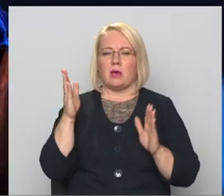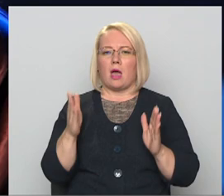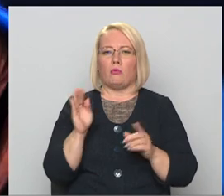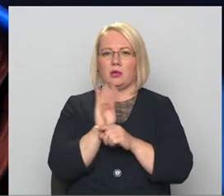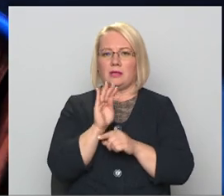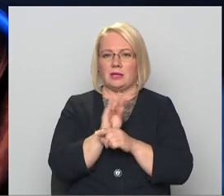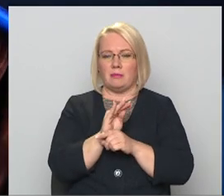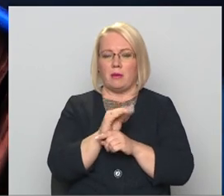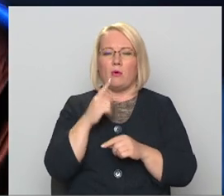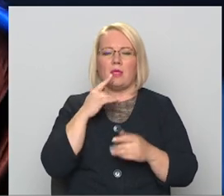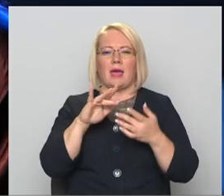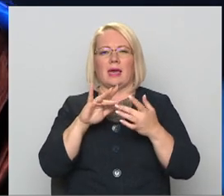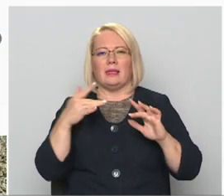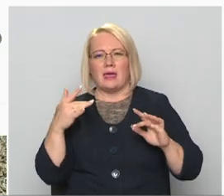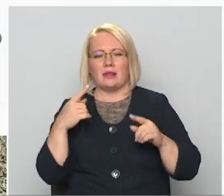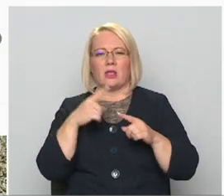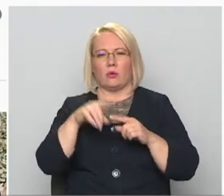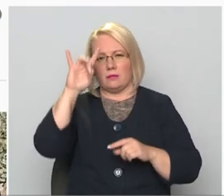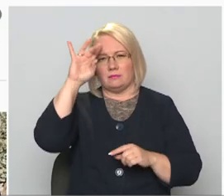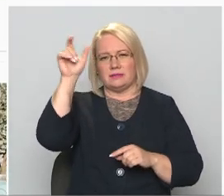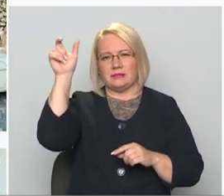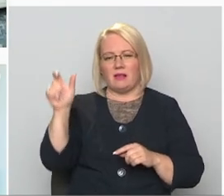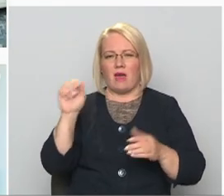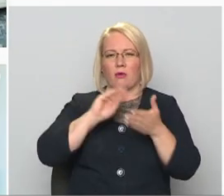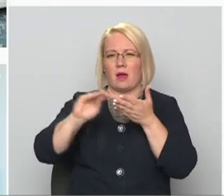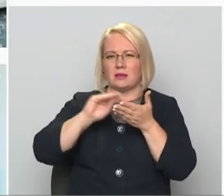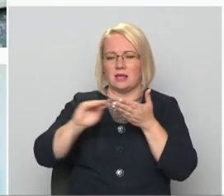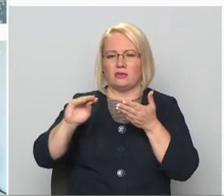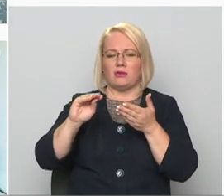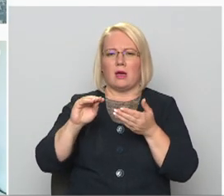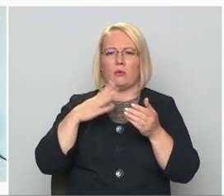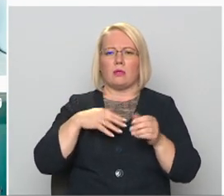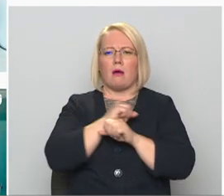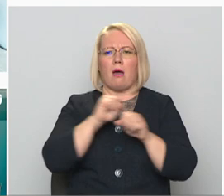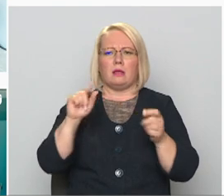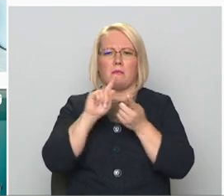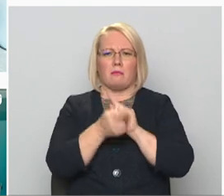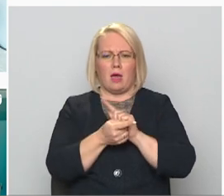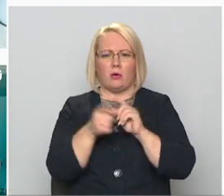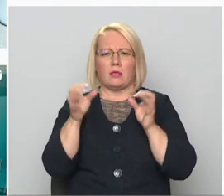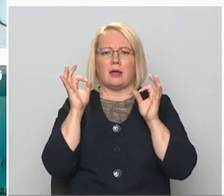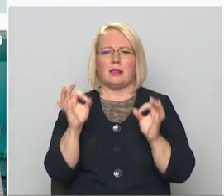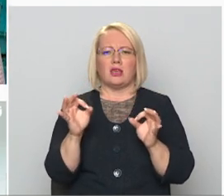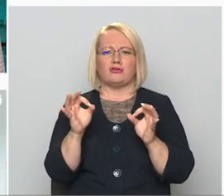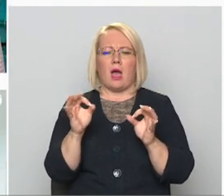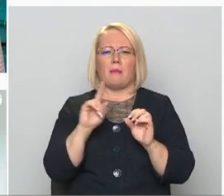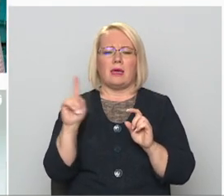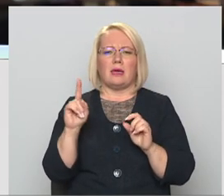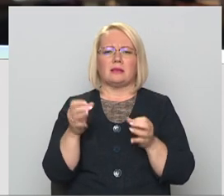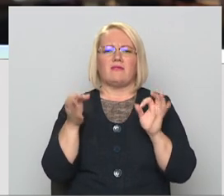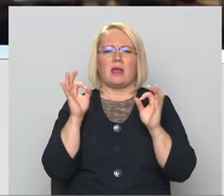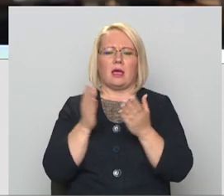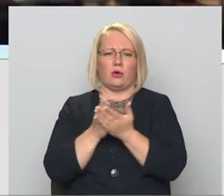Sociālo tīklu un influenceru mārketings mainās strauji un dažu gadu laikā kļuvis par reālu industriju. Ļoti svarīgi ir